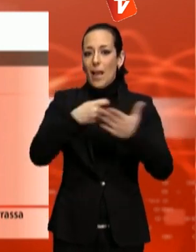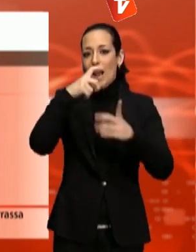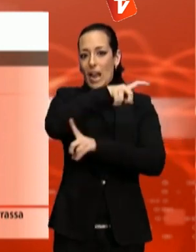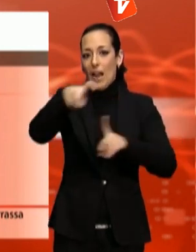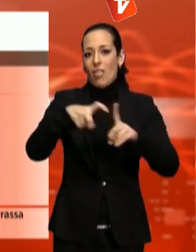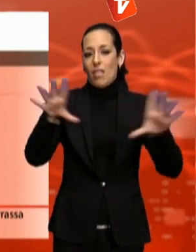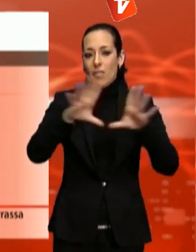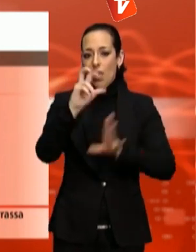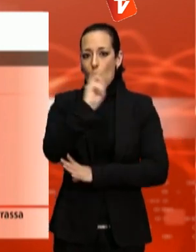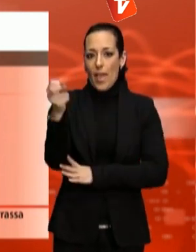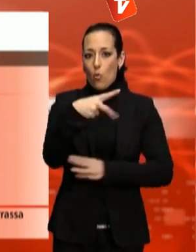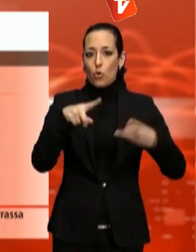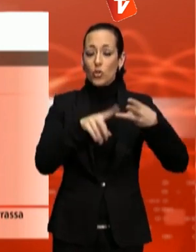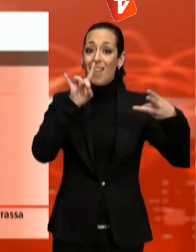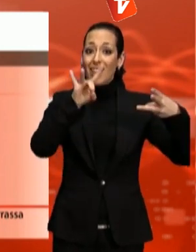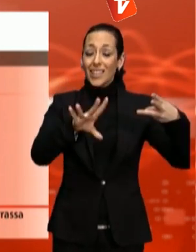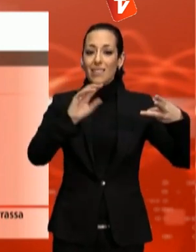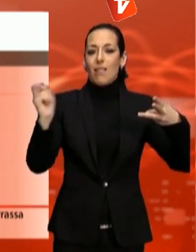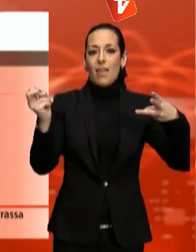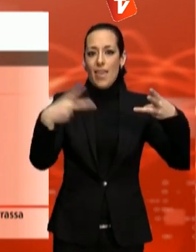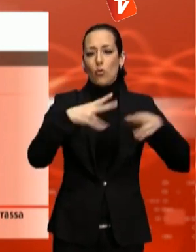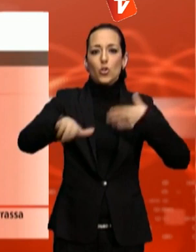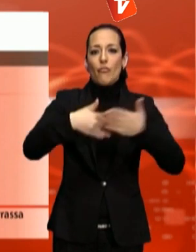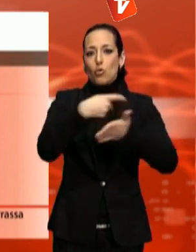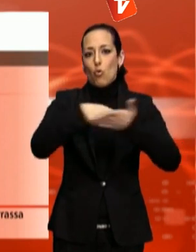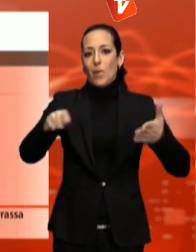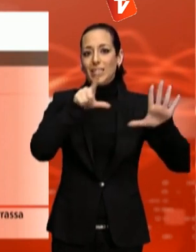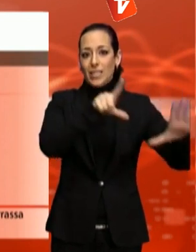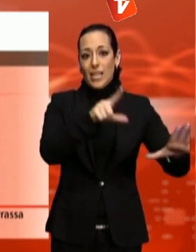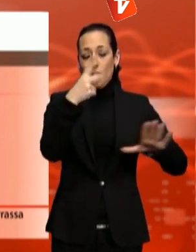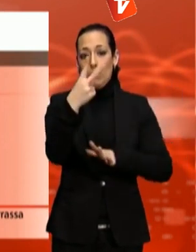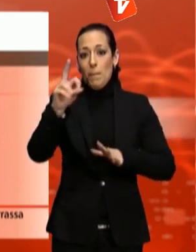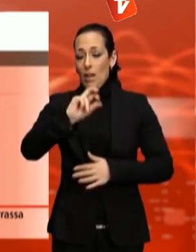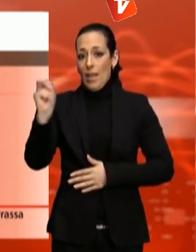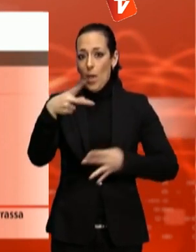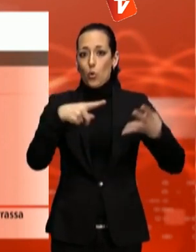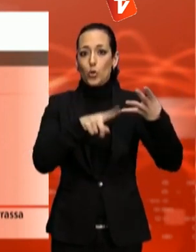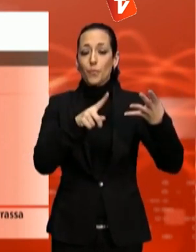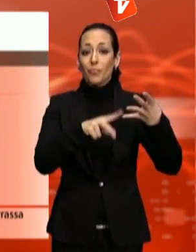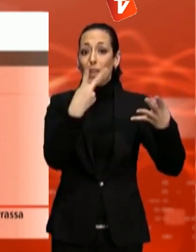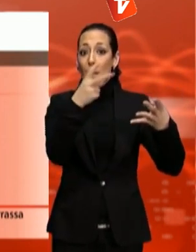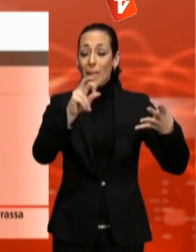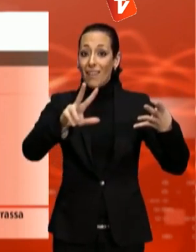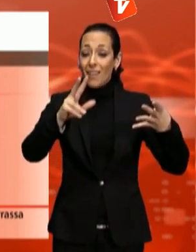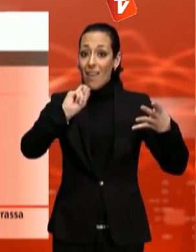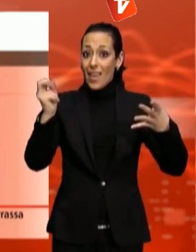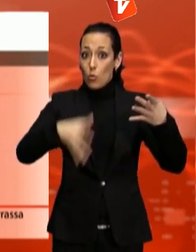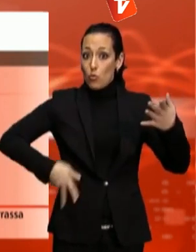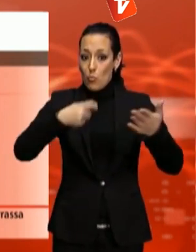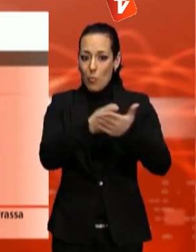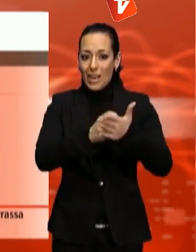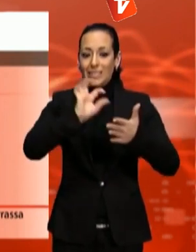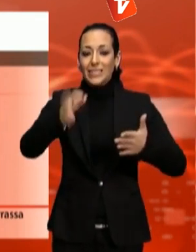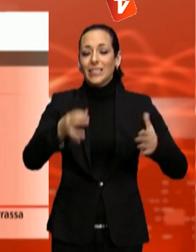per la targeta. 15 euros valdrà per als que cobrin fins a 798 euros i 20 euros per als que rebin fins a 931 euros